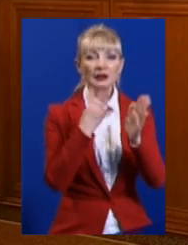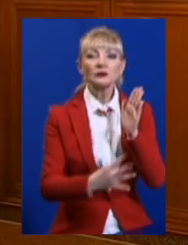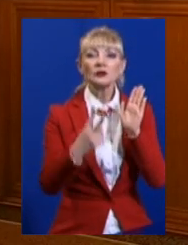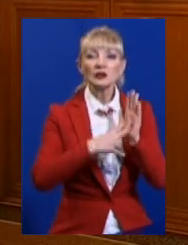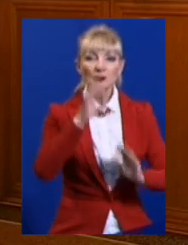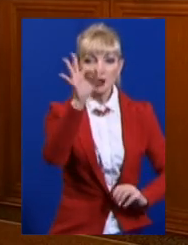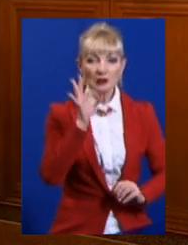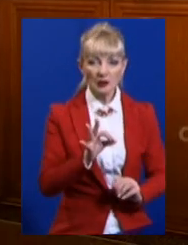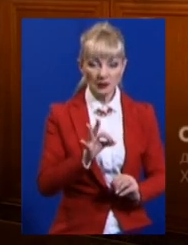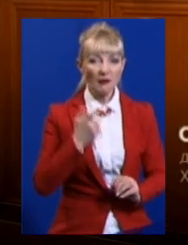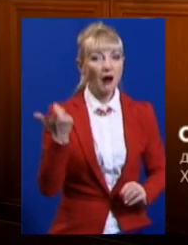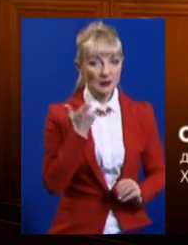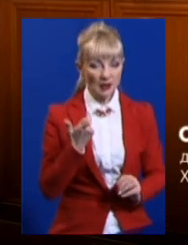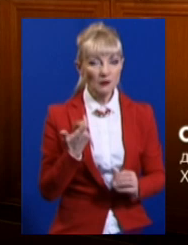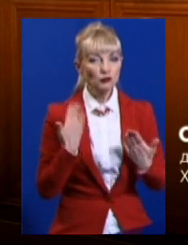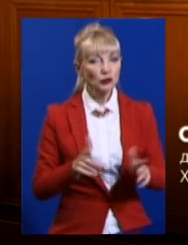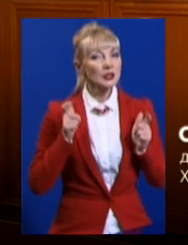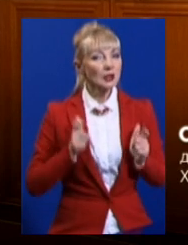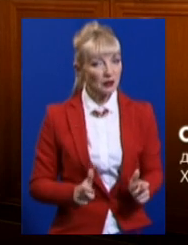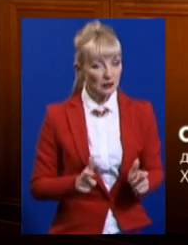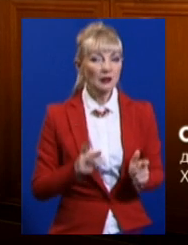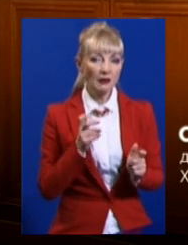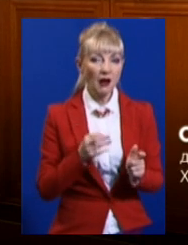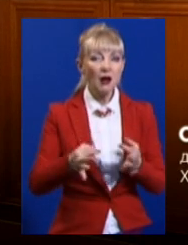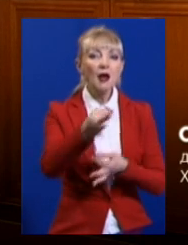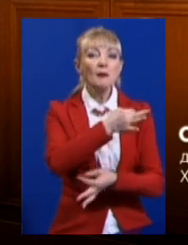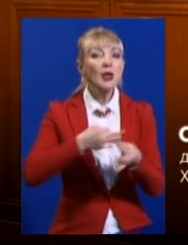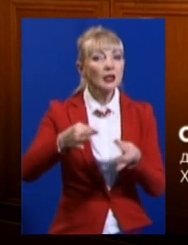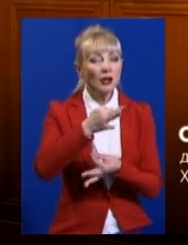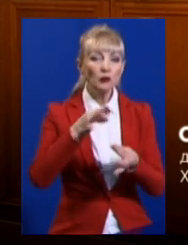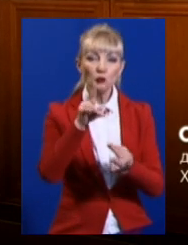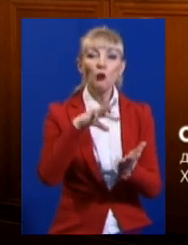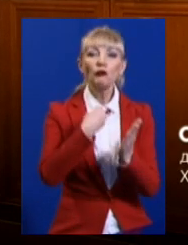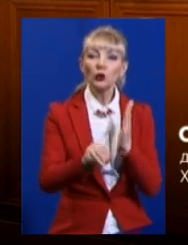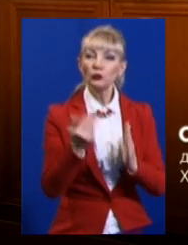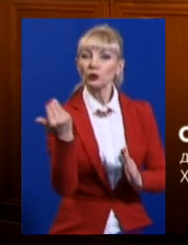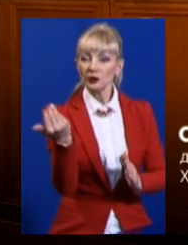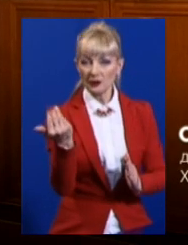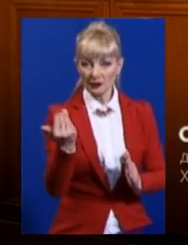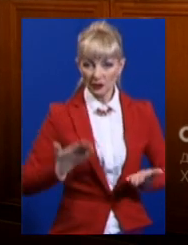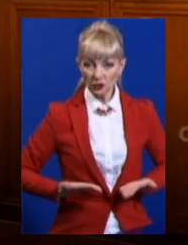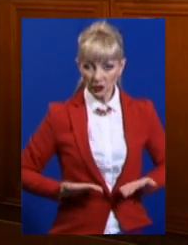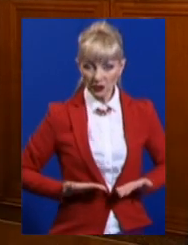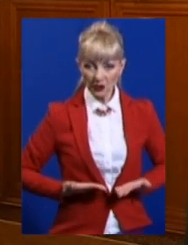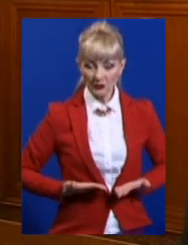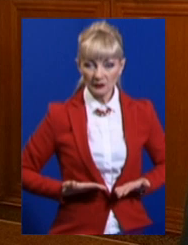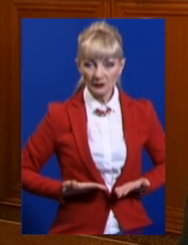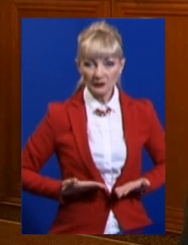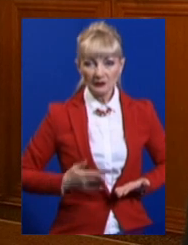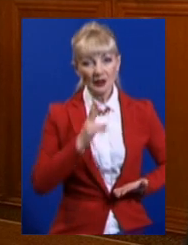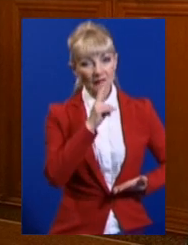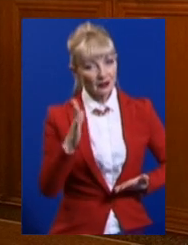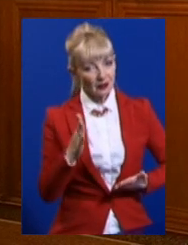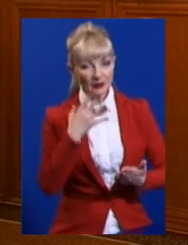% власників дали згоду на